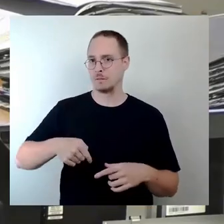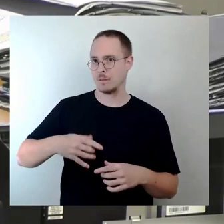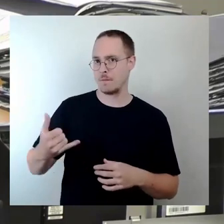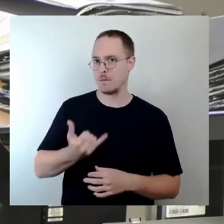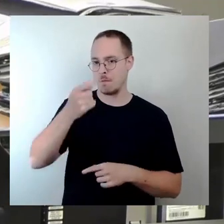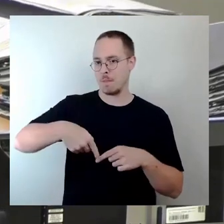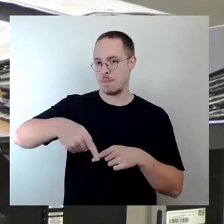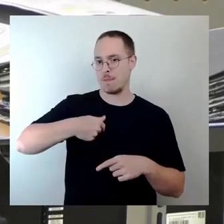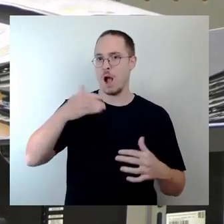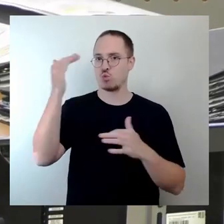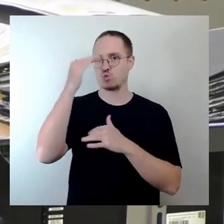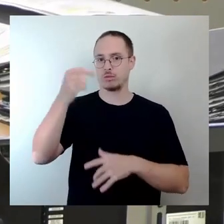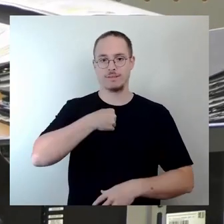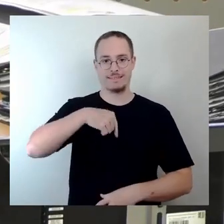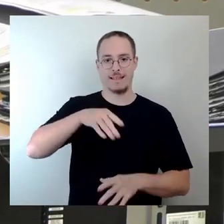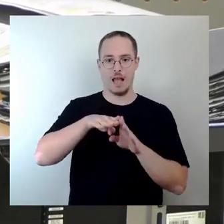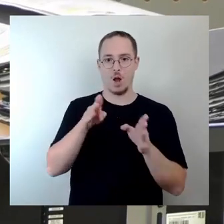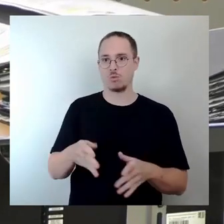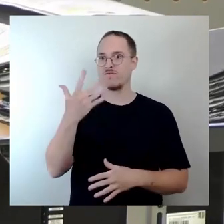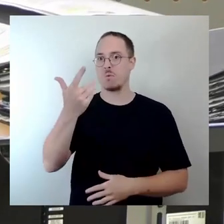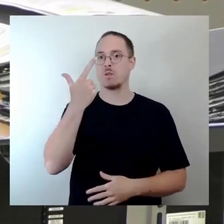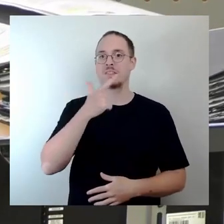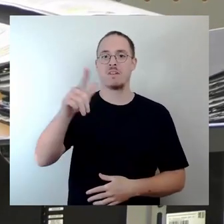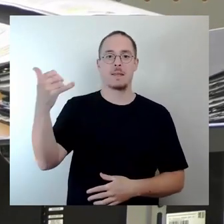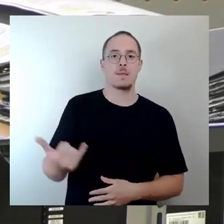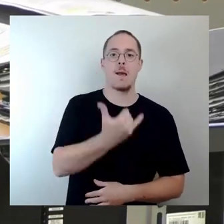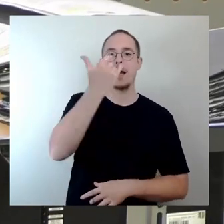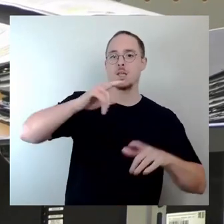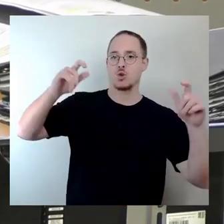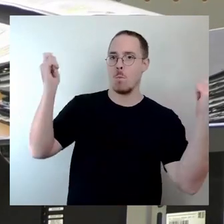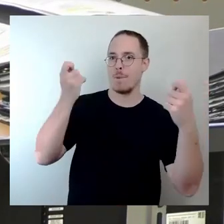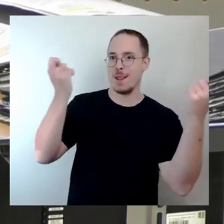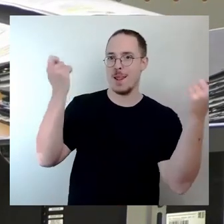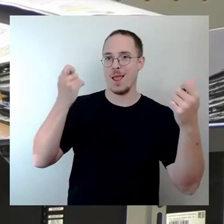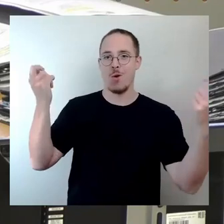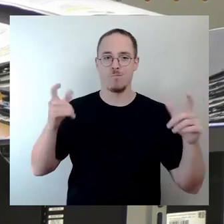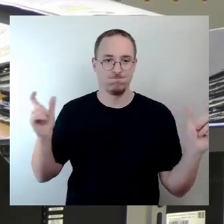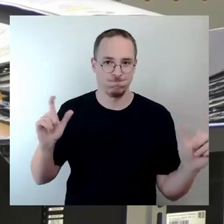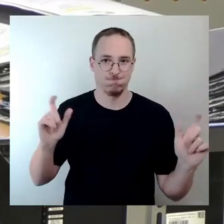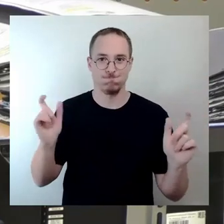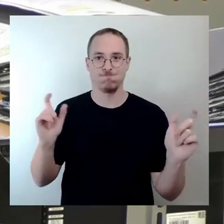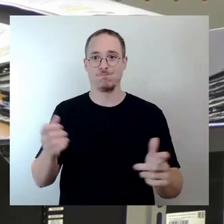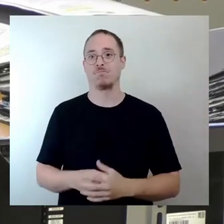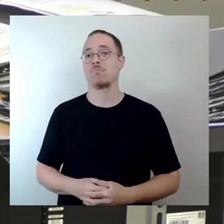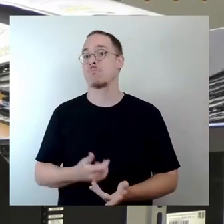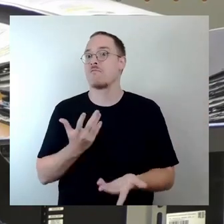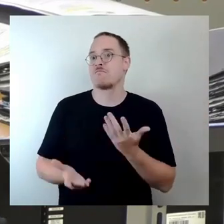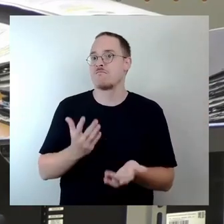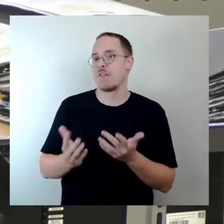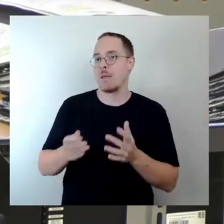25-jähriges Jubiläum feiern. Und wenn es der Wähler will, geht es möglicherweise noch ein paar Jahre länger.